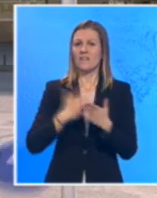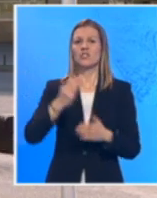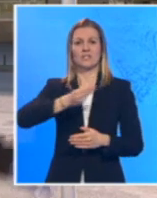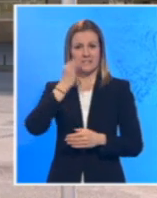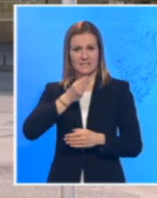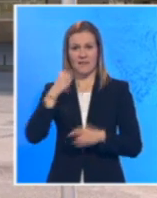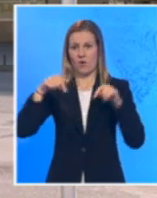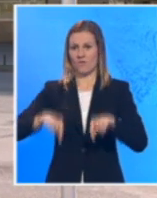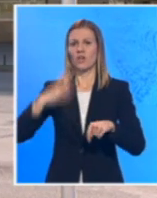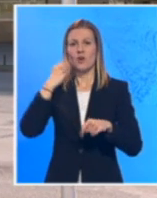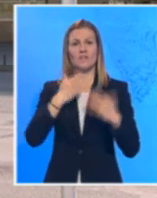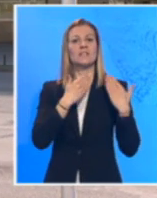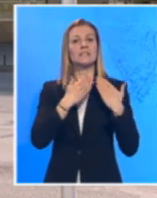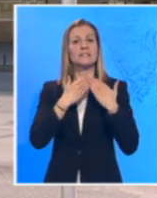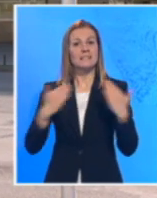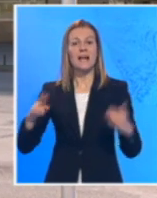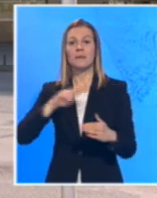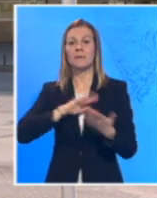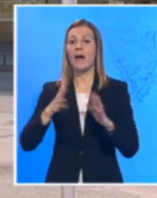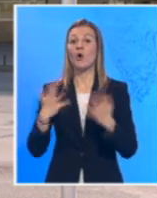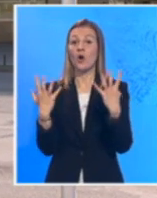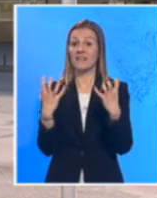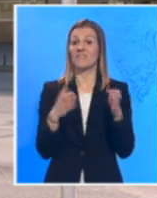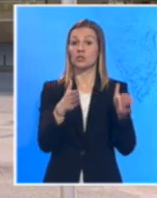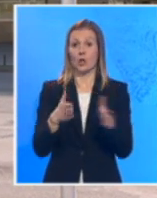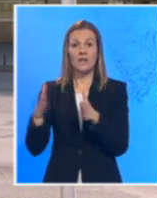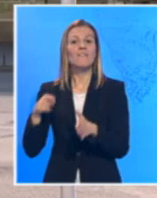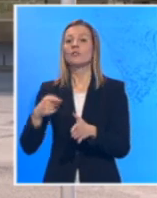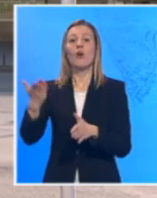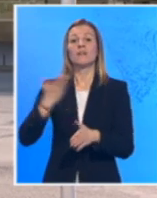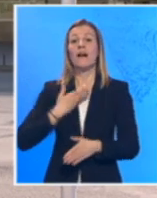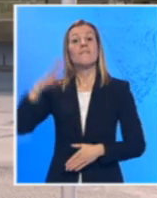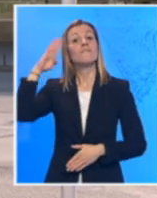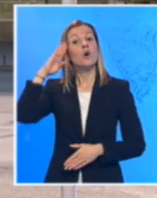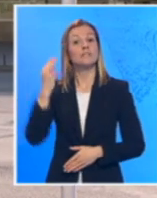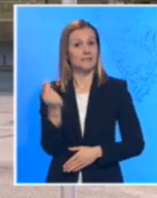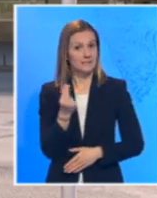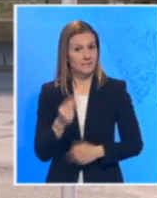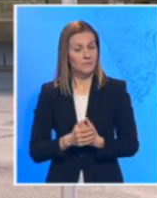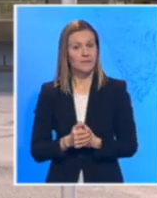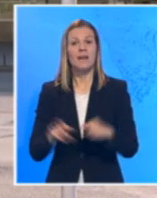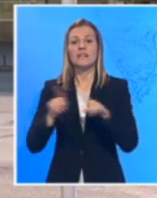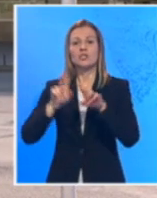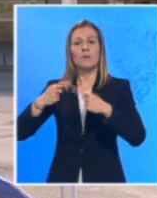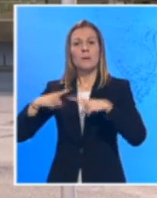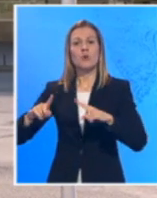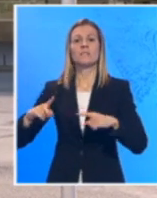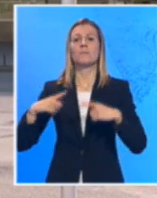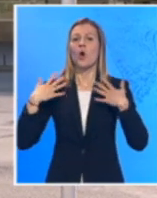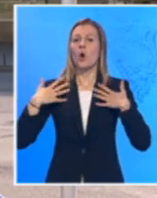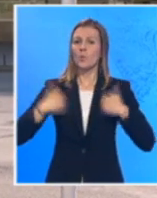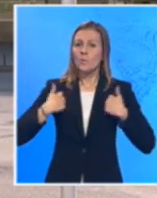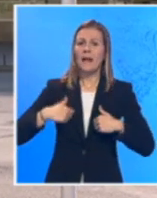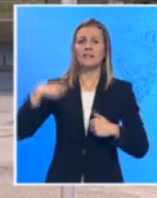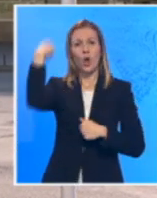ovdje se na Novosadskom sajmu nalazi oko 900 kreveta koja je obezbedila Vojska Srbije. Pored toga tu su posebna kupatila, posebna tuška